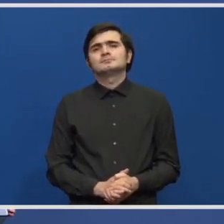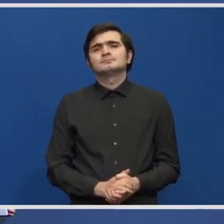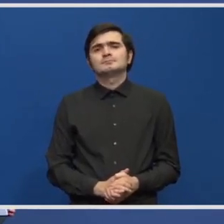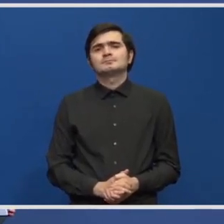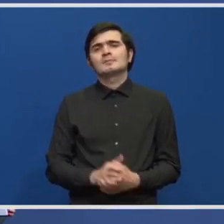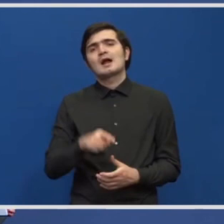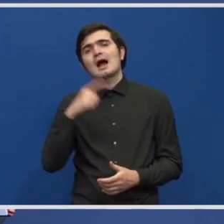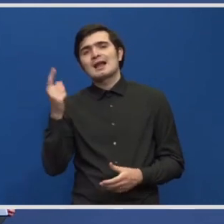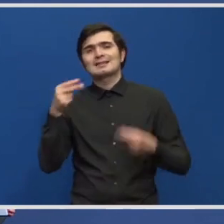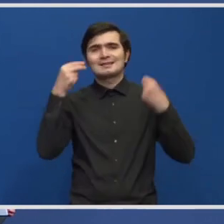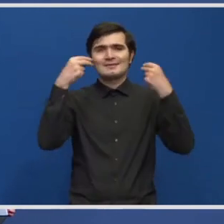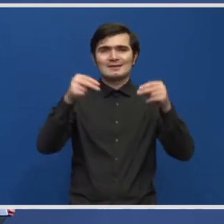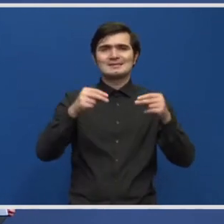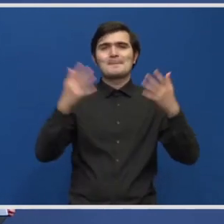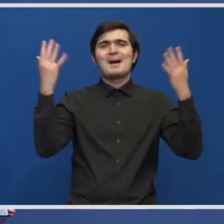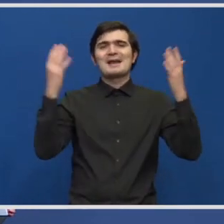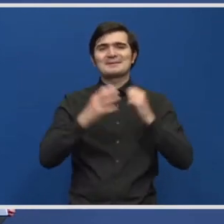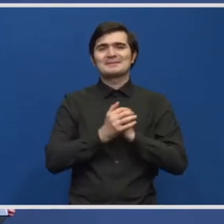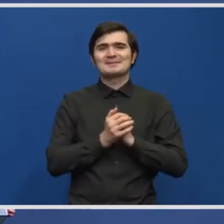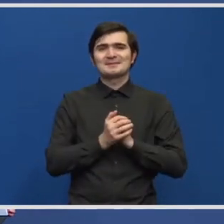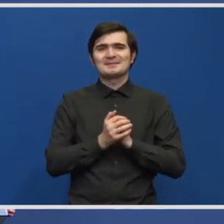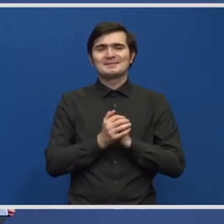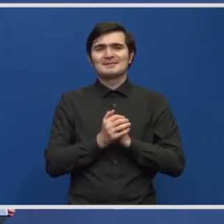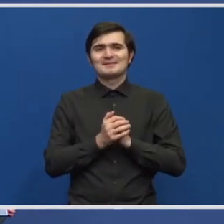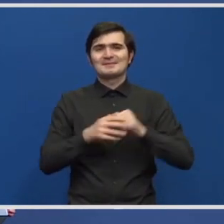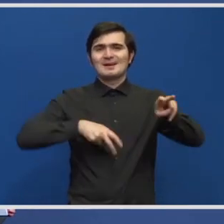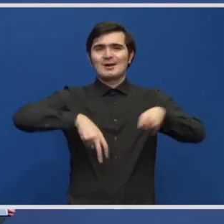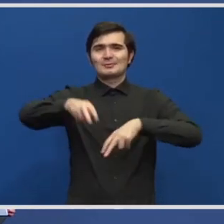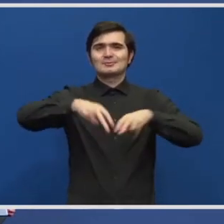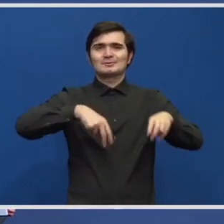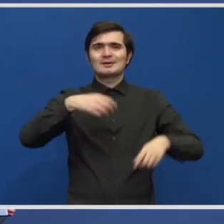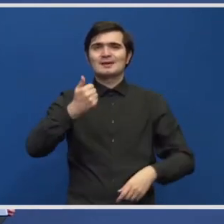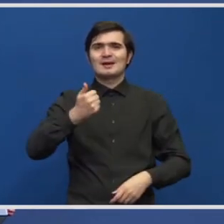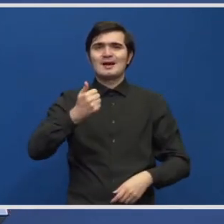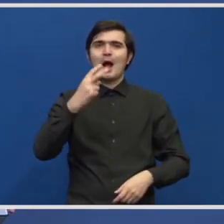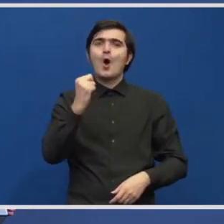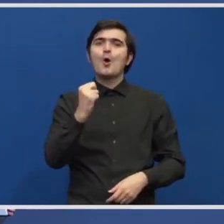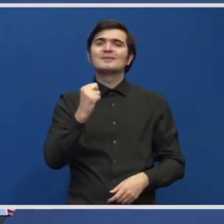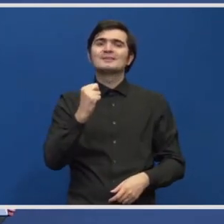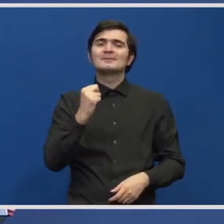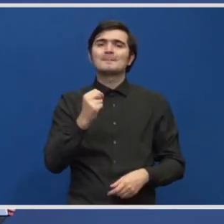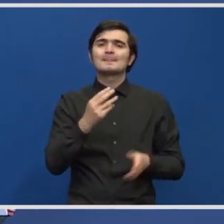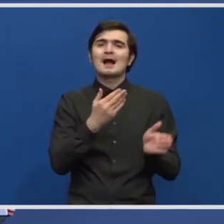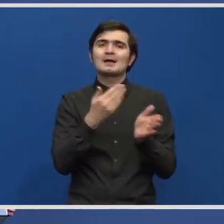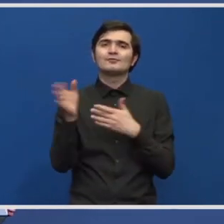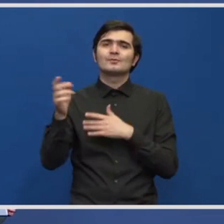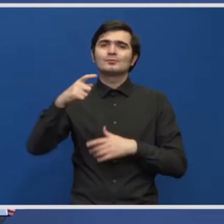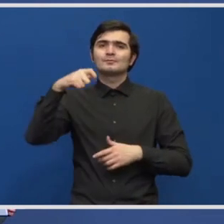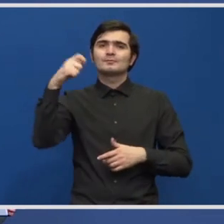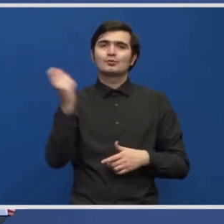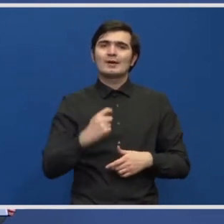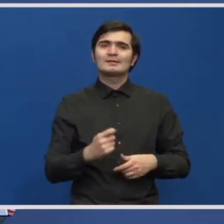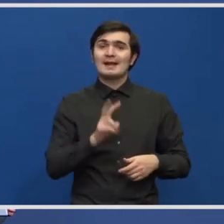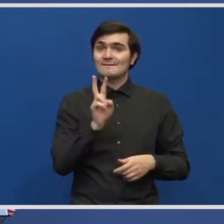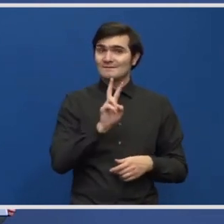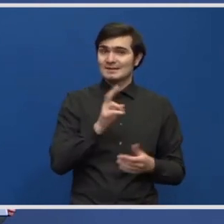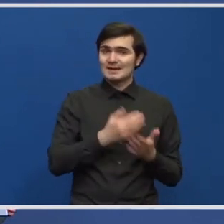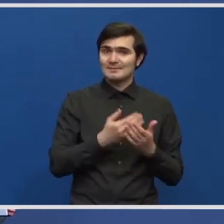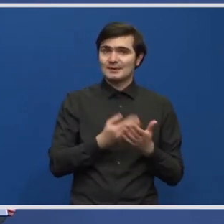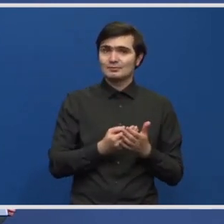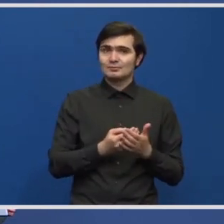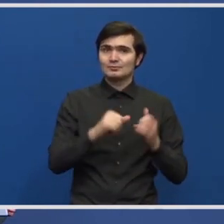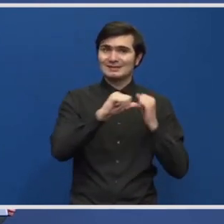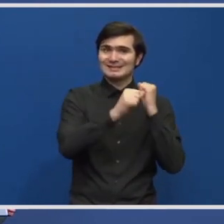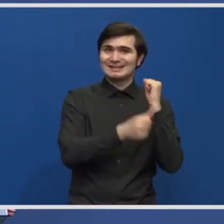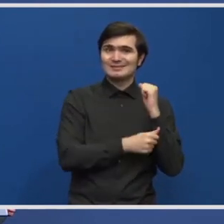În coveste, asta era mare, autostrada A8 începe proiectarea vineri pentru tronsonul